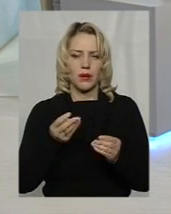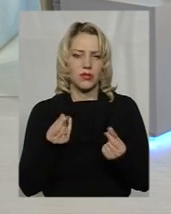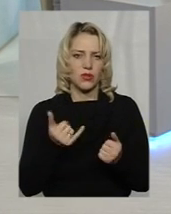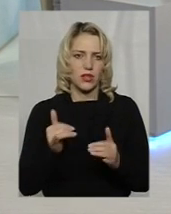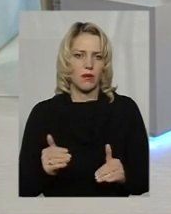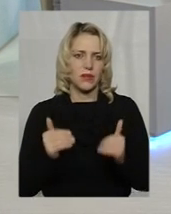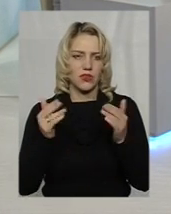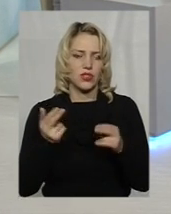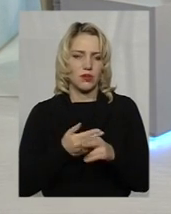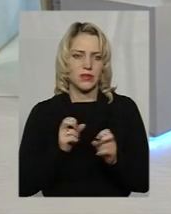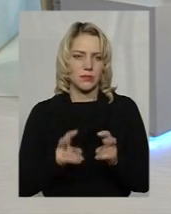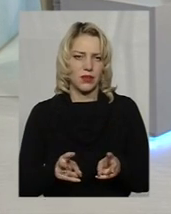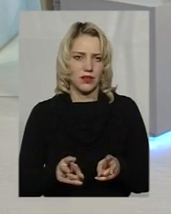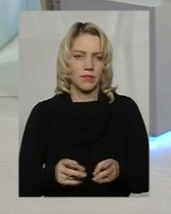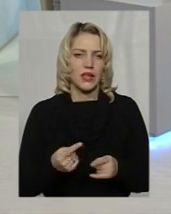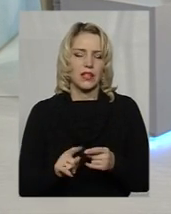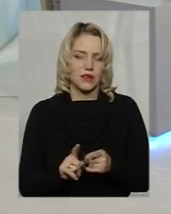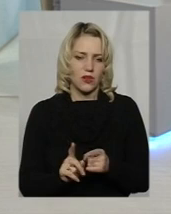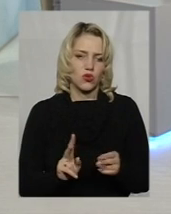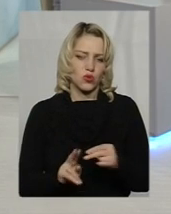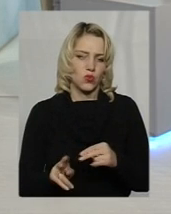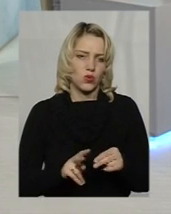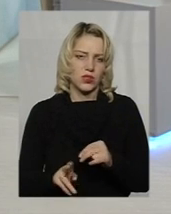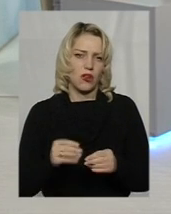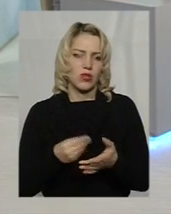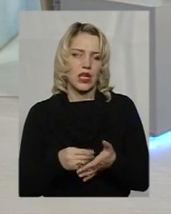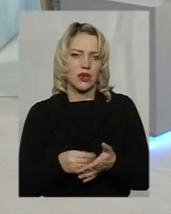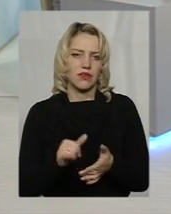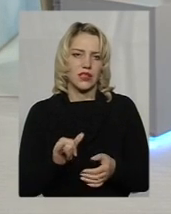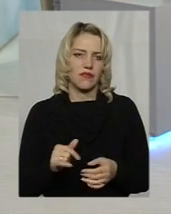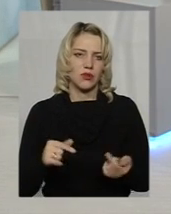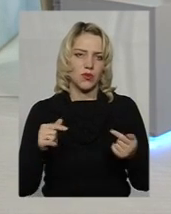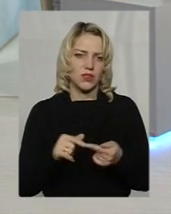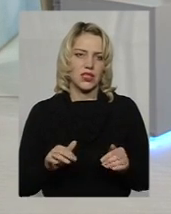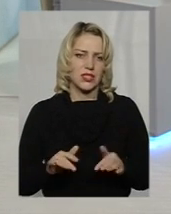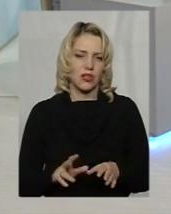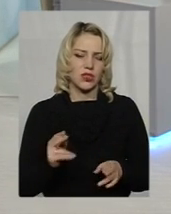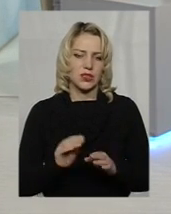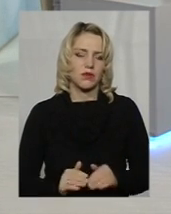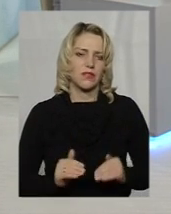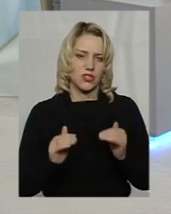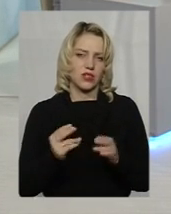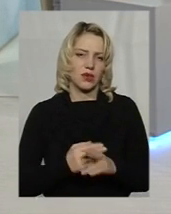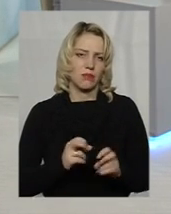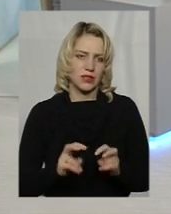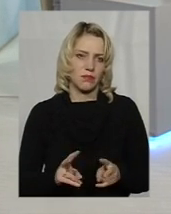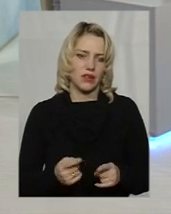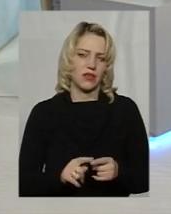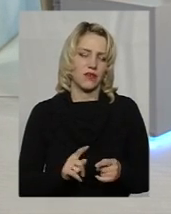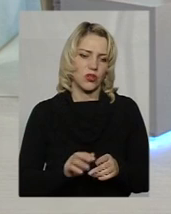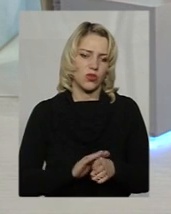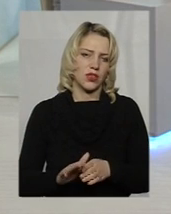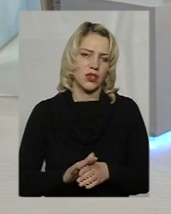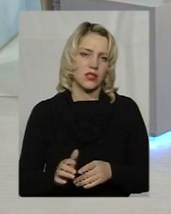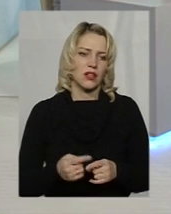підвищення безпеки. Їх теж урізають в тарифі, і, відповідно, заходи з підвищення безпеки, їх виконання відкладається в